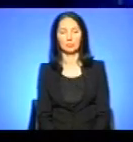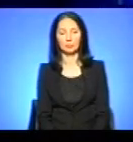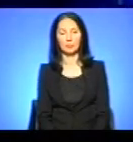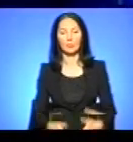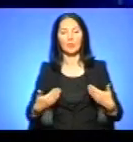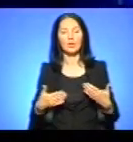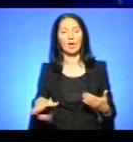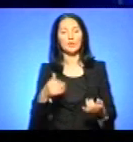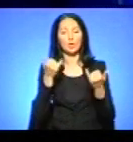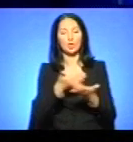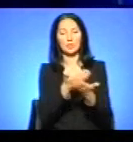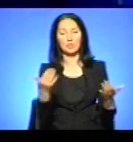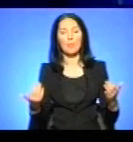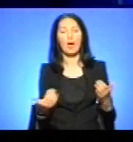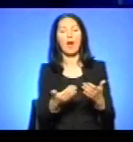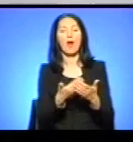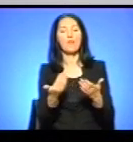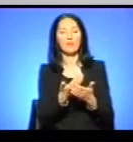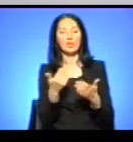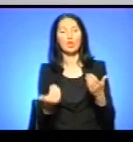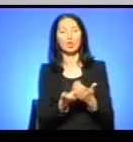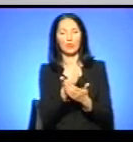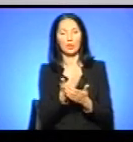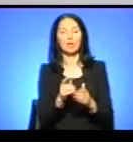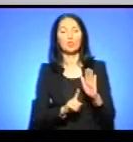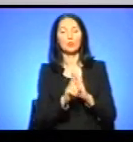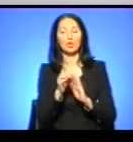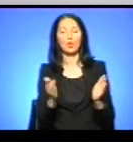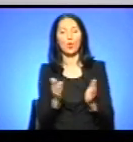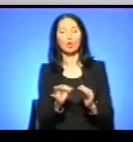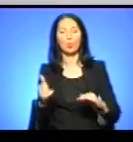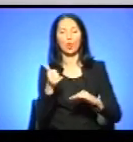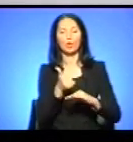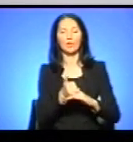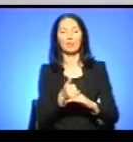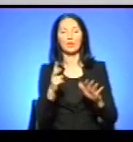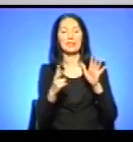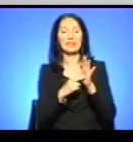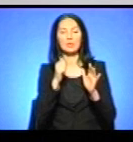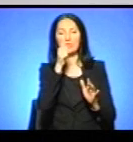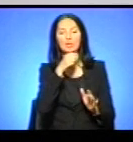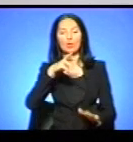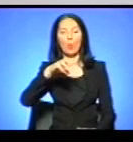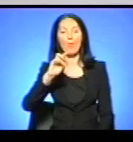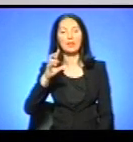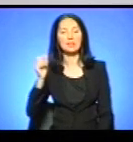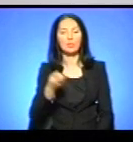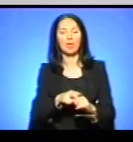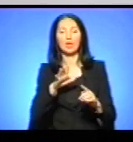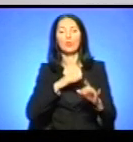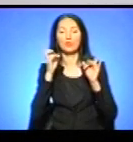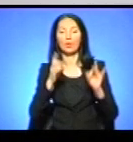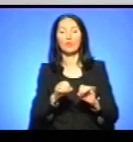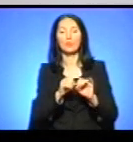Вітаю всіх, хто зараз з нами в ефірі новини. Спочатку коротко про головне. 7-річного Максима, який був травмований під час